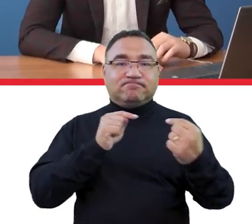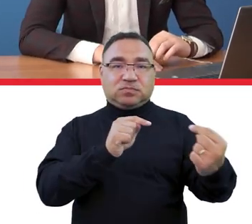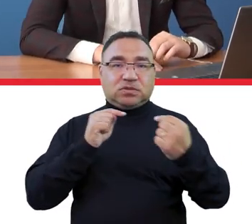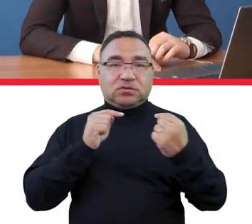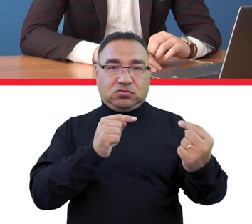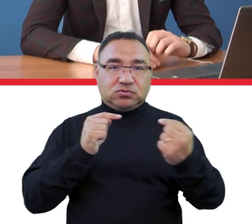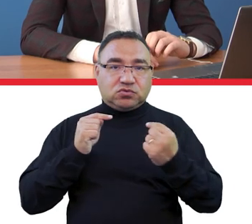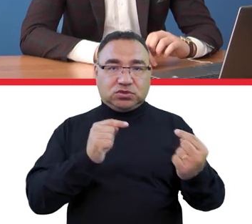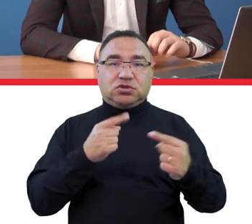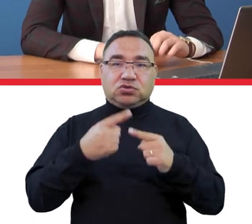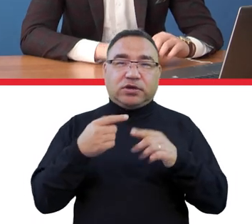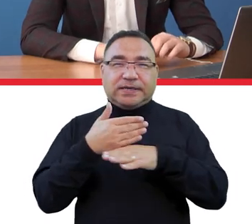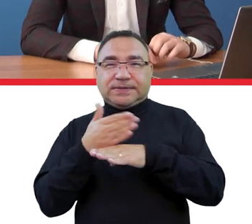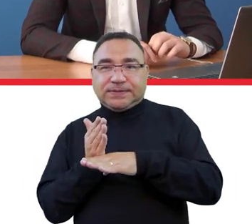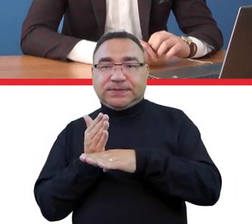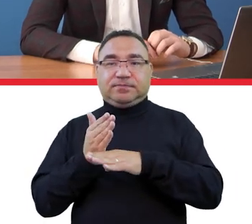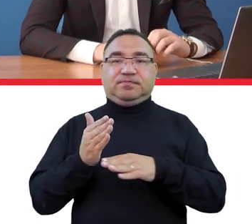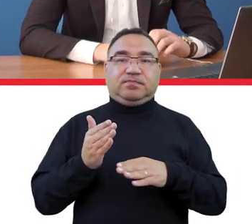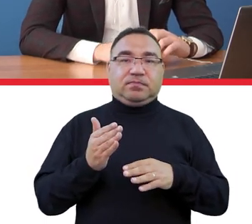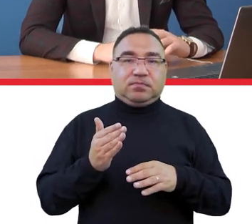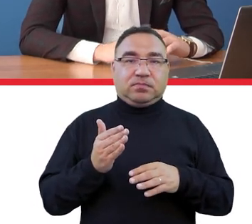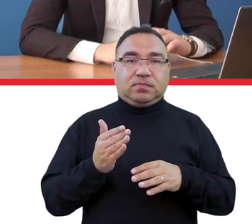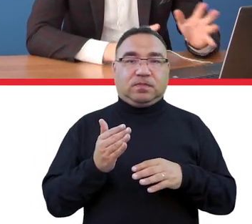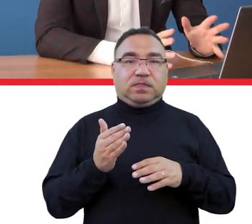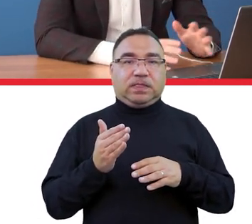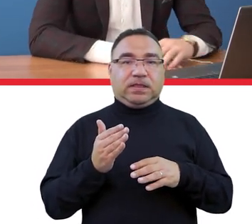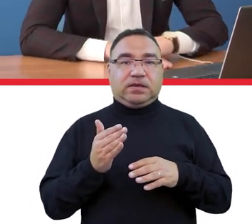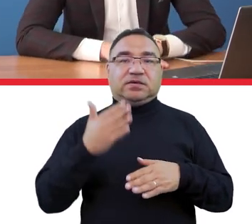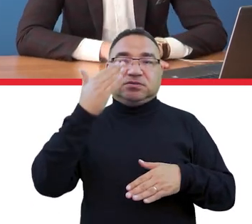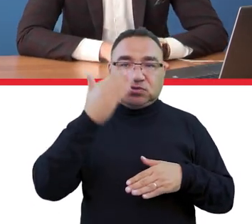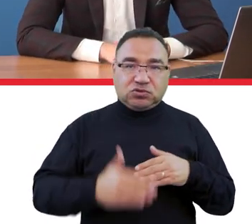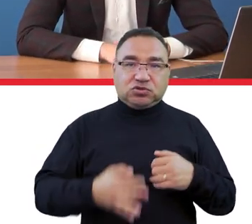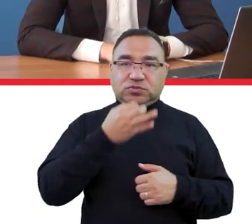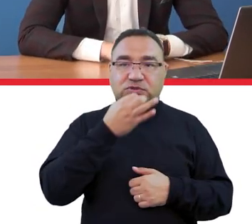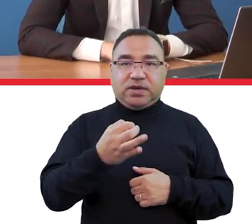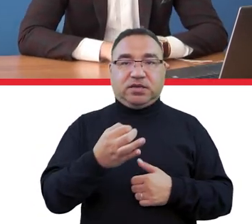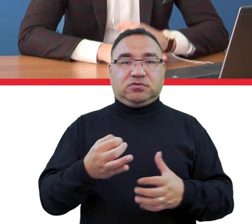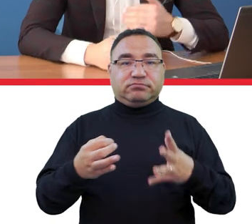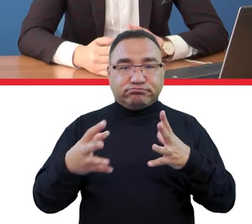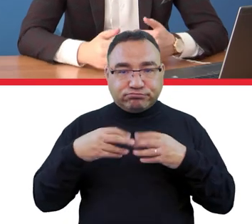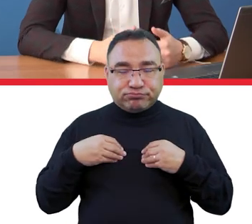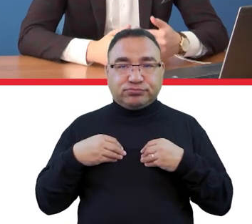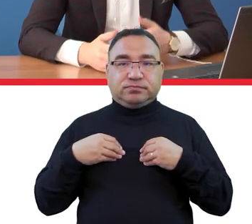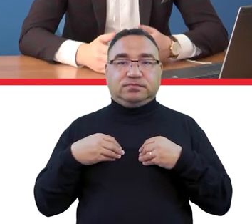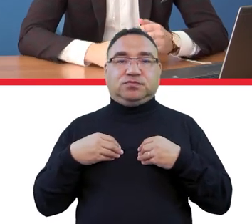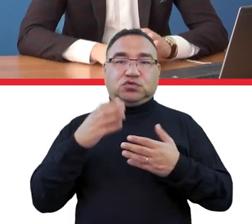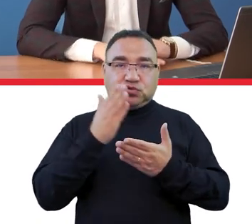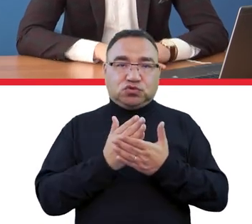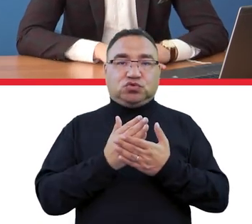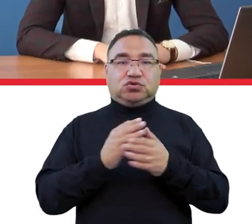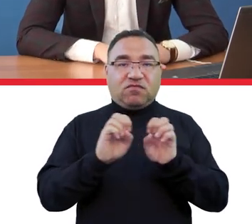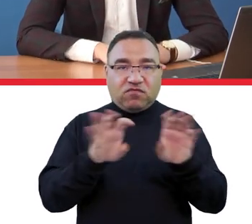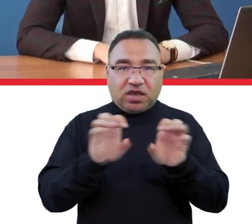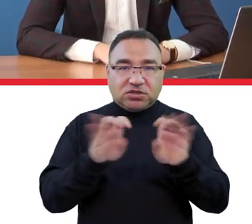dyskusja mamy trochę ponad godzinę dlatego skończyliśmy te pytania które do nas wpłynęły i które zostały w jakiś tam